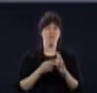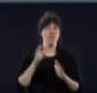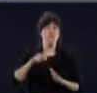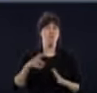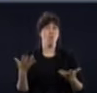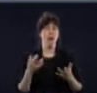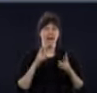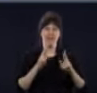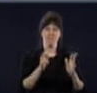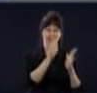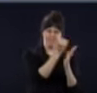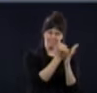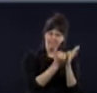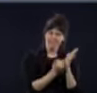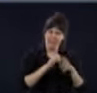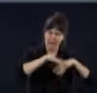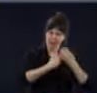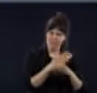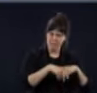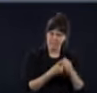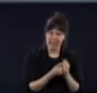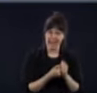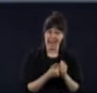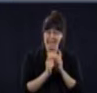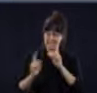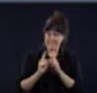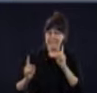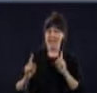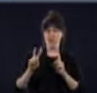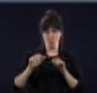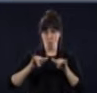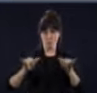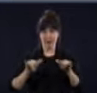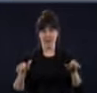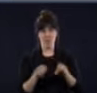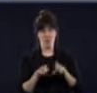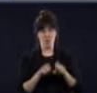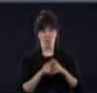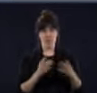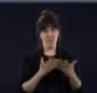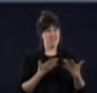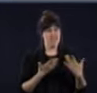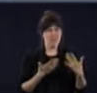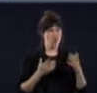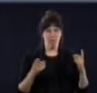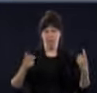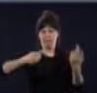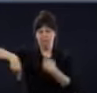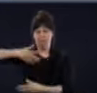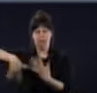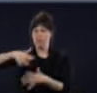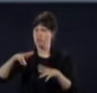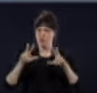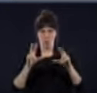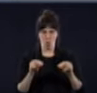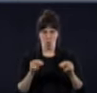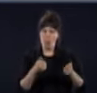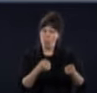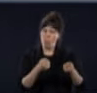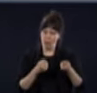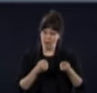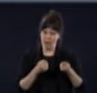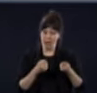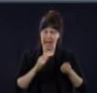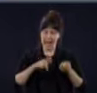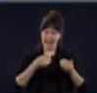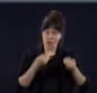de lavage de mains et tout ça. Prudence et gradation, prudent et graduel sont vraiment les deux mots d'ordre.